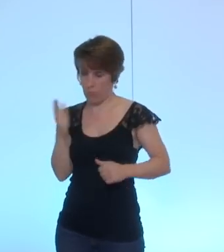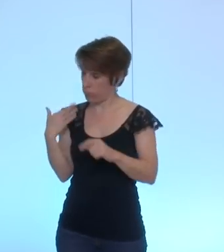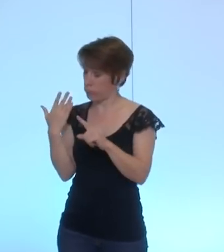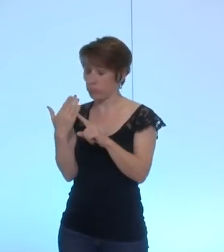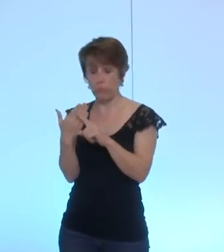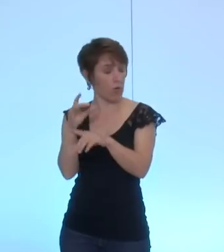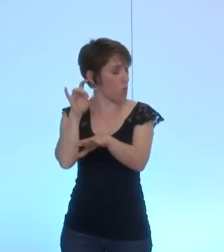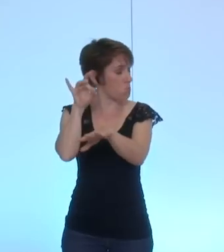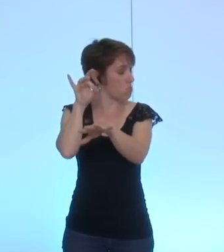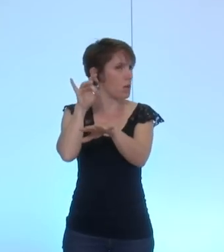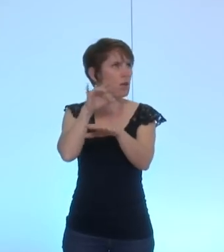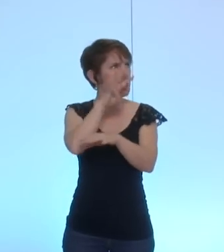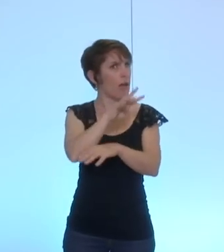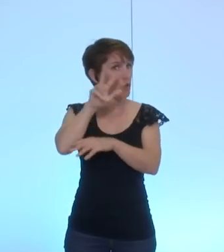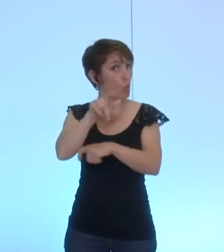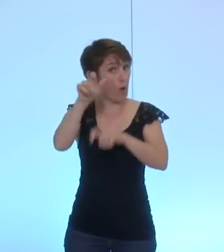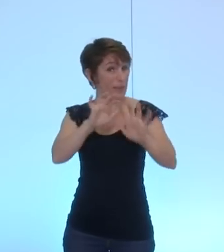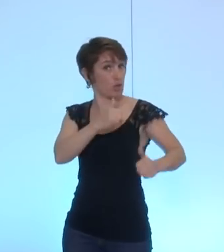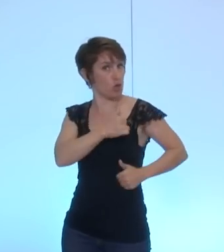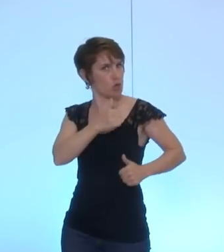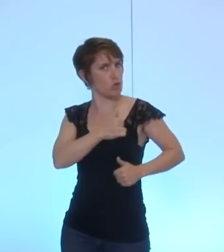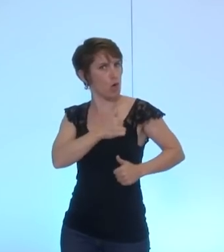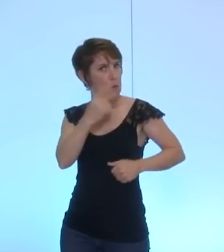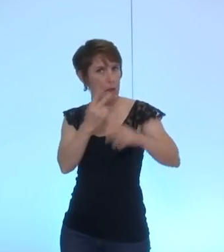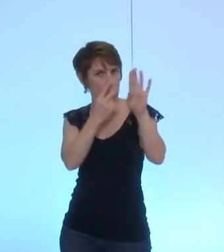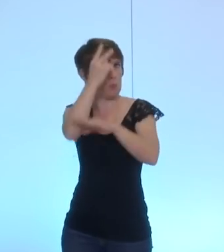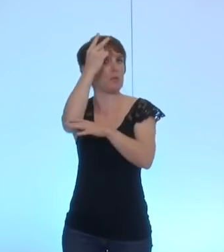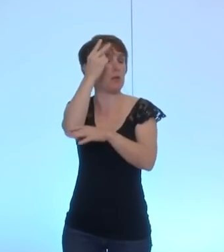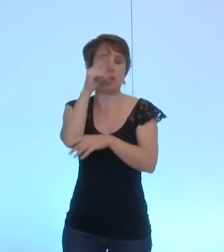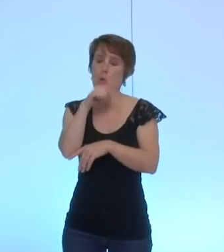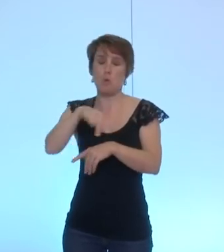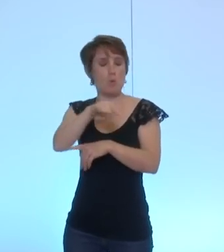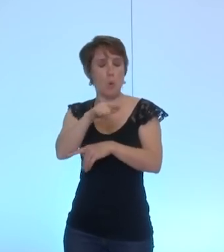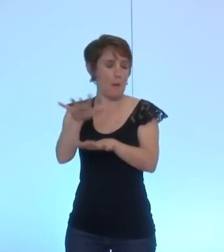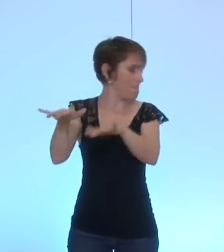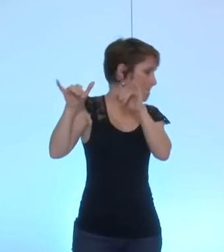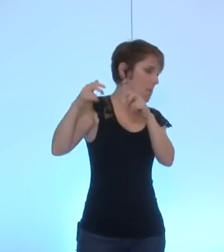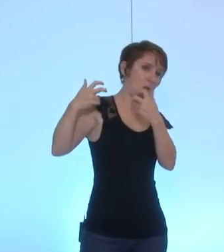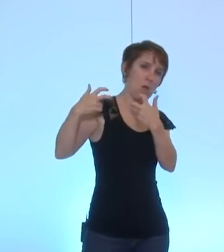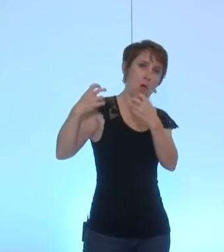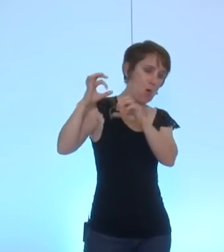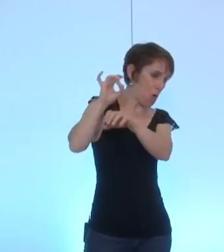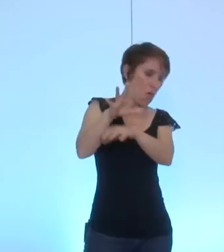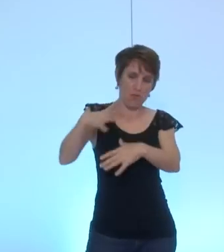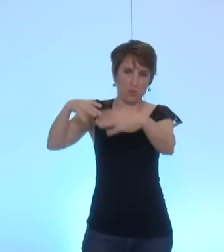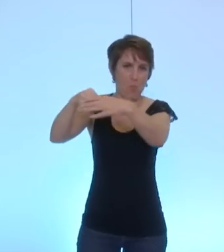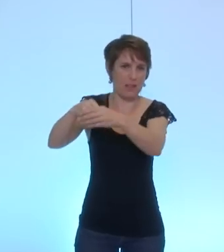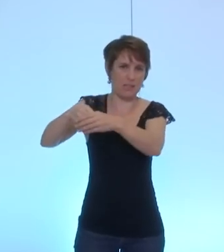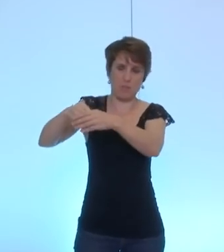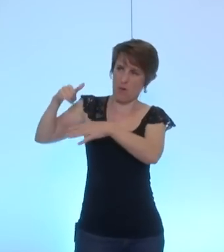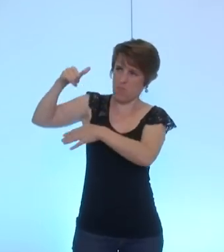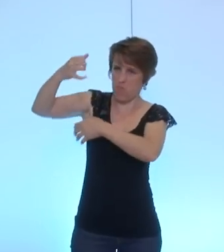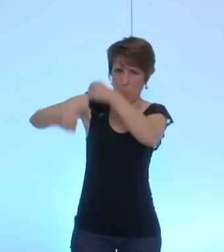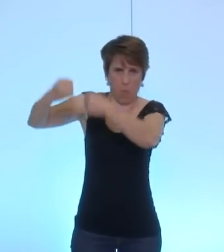effectivement 43 officiers d'élite et soldats d'élite refusent de participer à cette intervention de nombreux